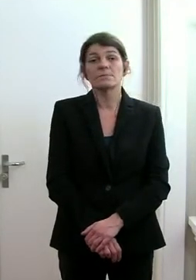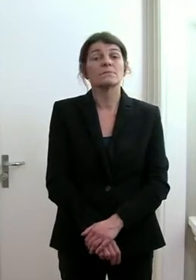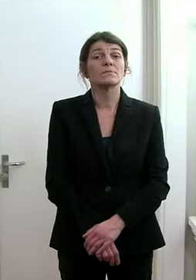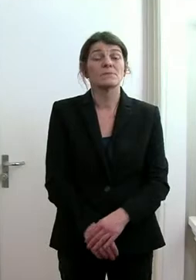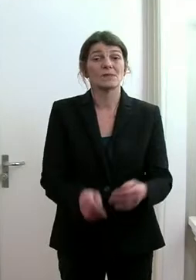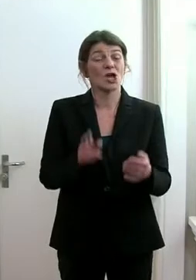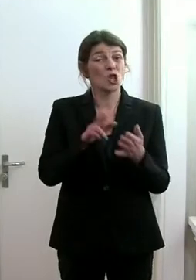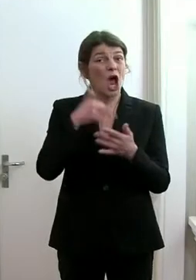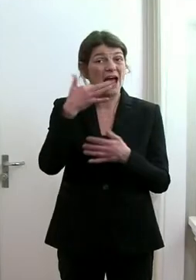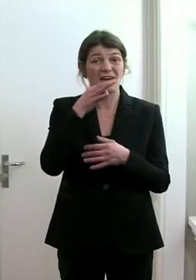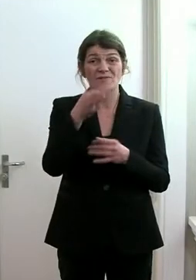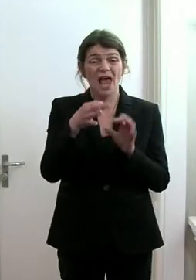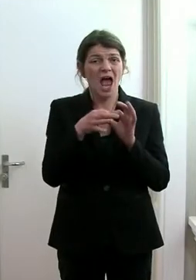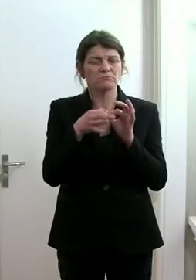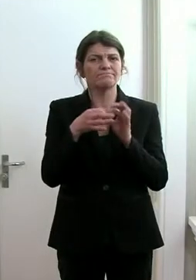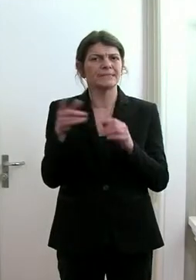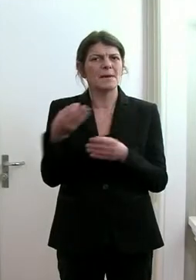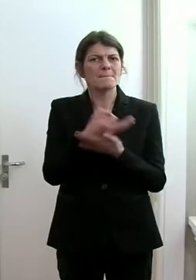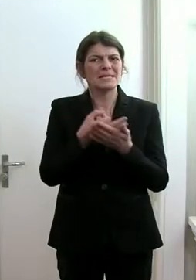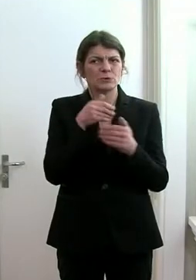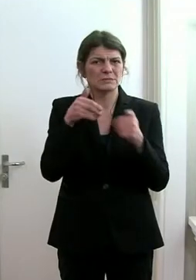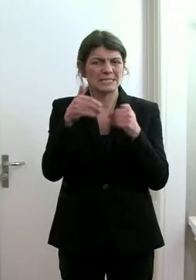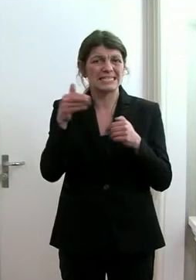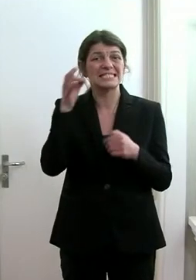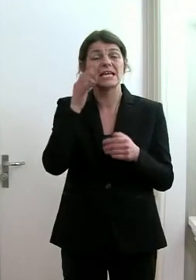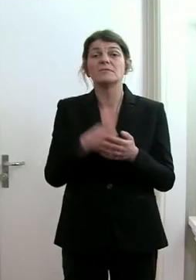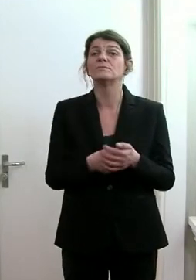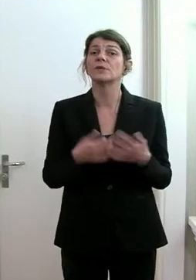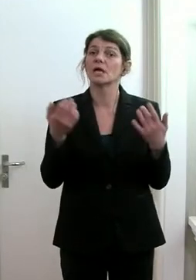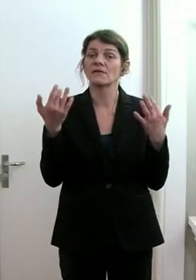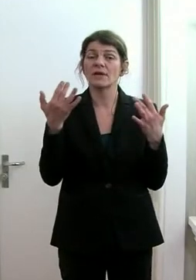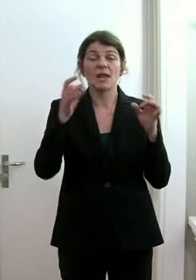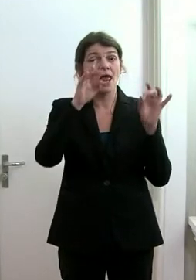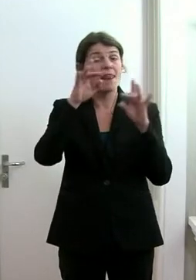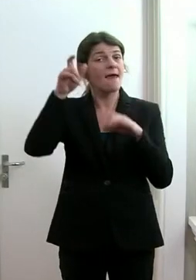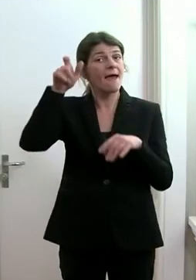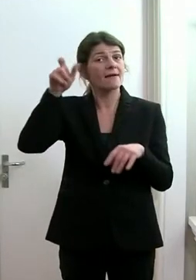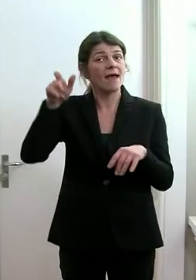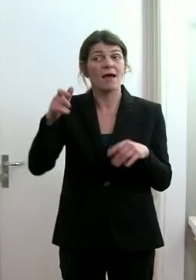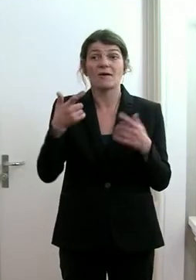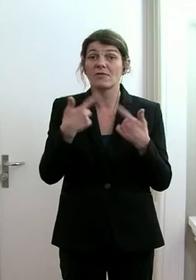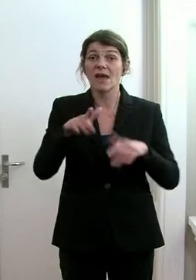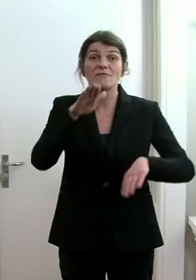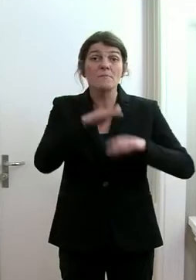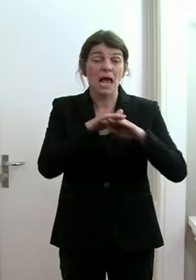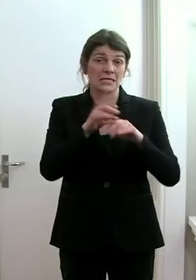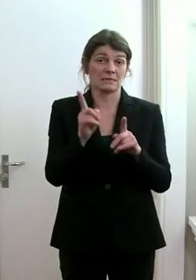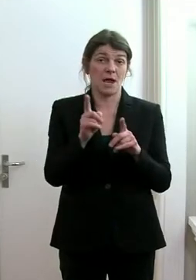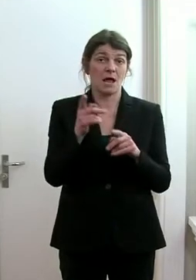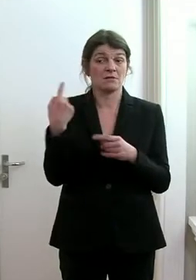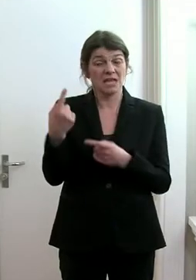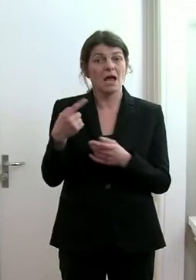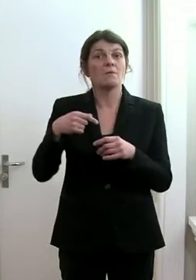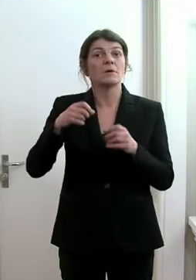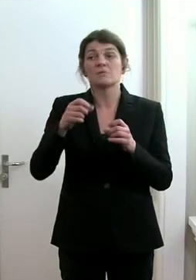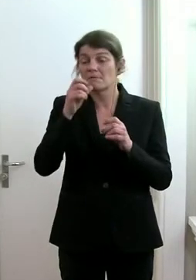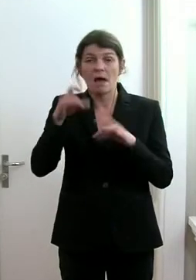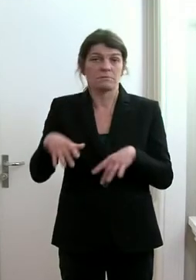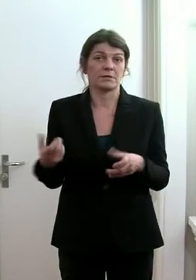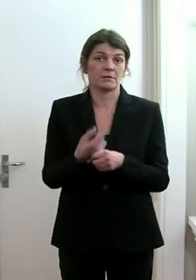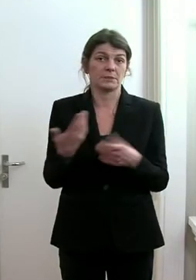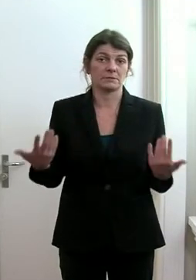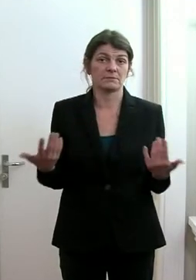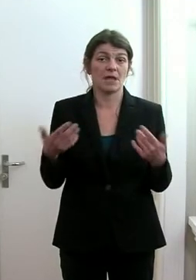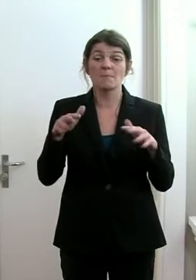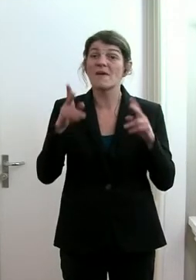Noch eine Frage an die Bildungsministerin. Wie viele Lehrer dürfen denn maximal ausfallen? Also ab wann